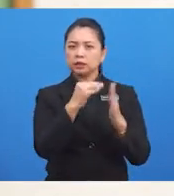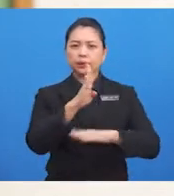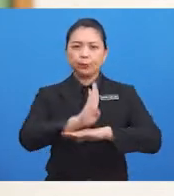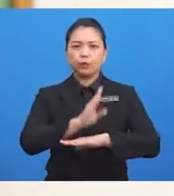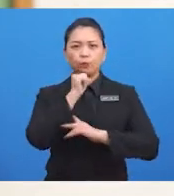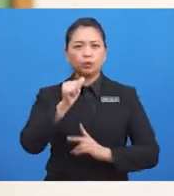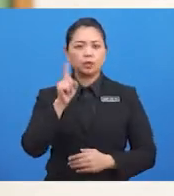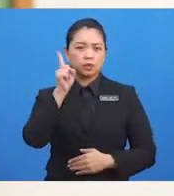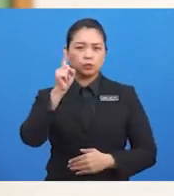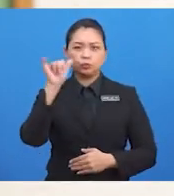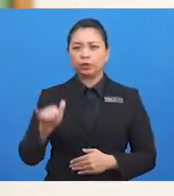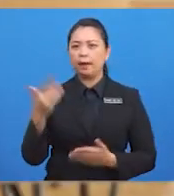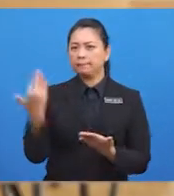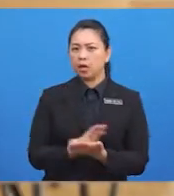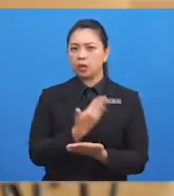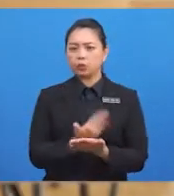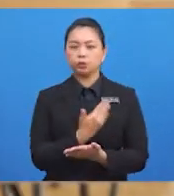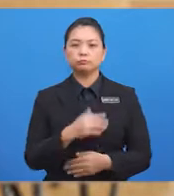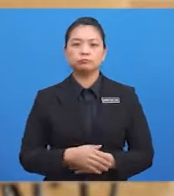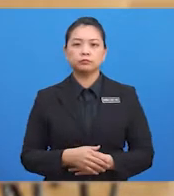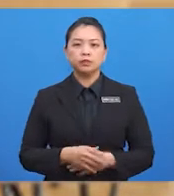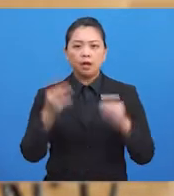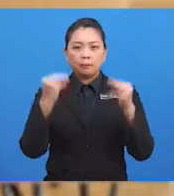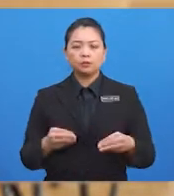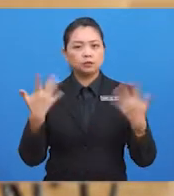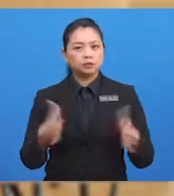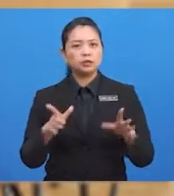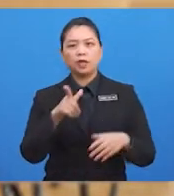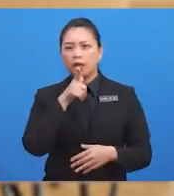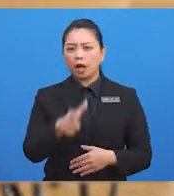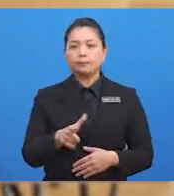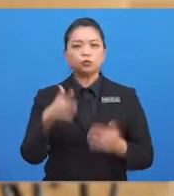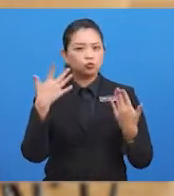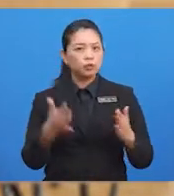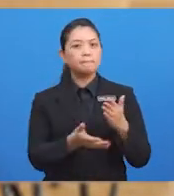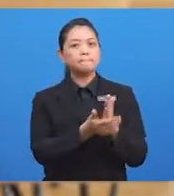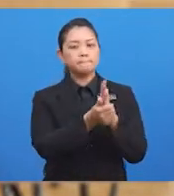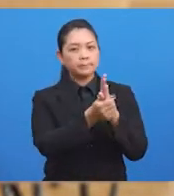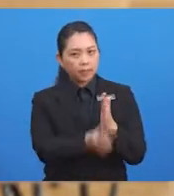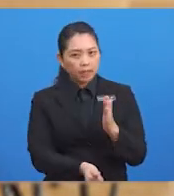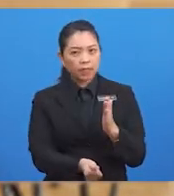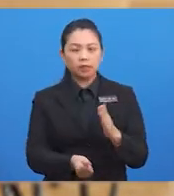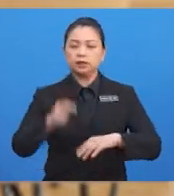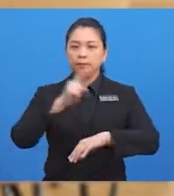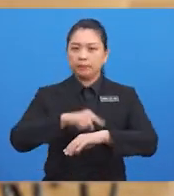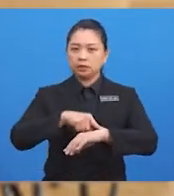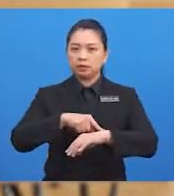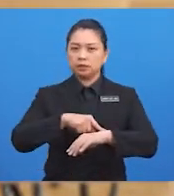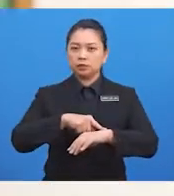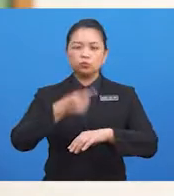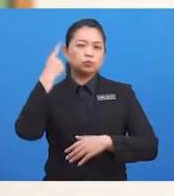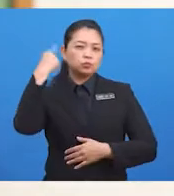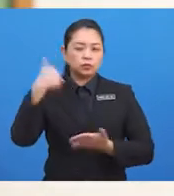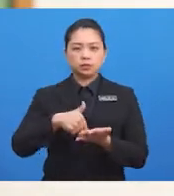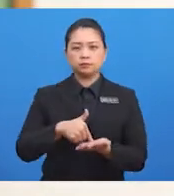bukanlah sesuatu yang baharu. Manusia telah lama menunjukkan bakat mereka sejak zaman prasejarah lagi.